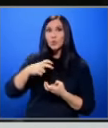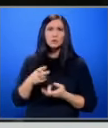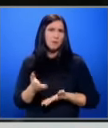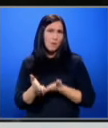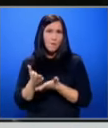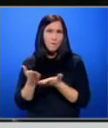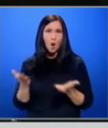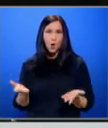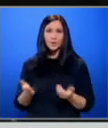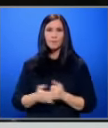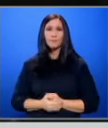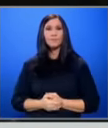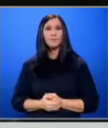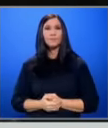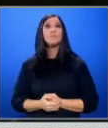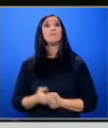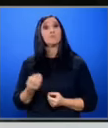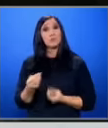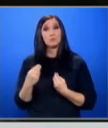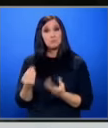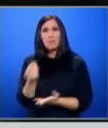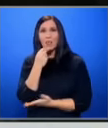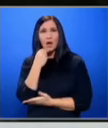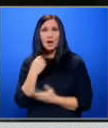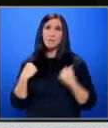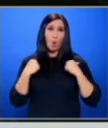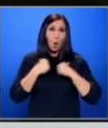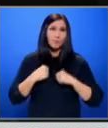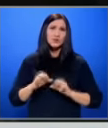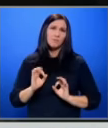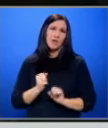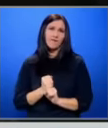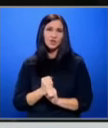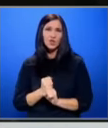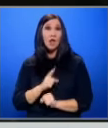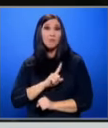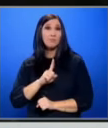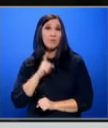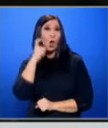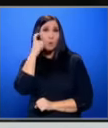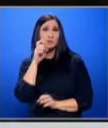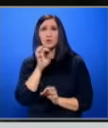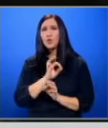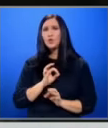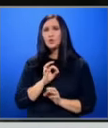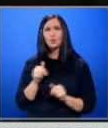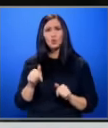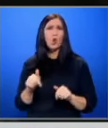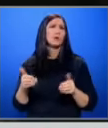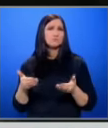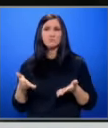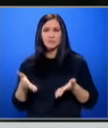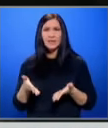помогнем Да го нахраним, да го облечем и такива неща Не го мисля за нито тук сега,